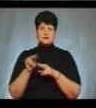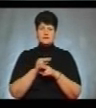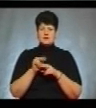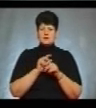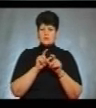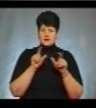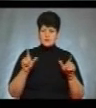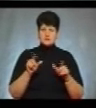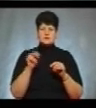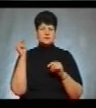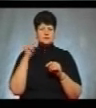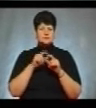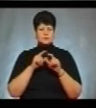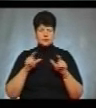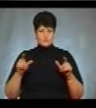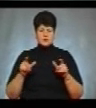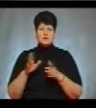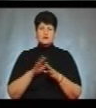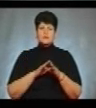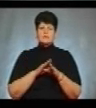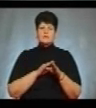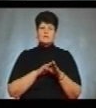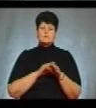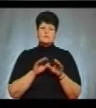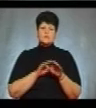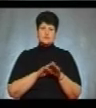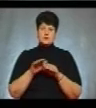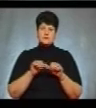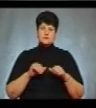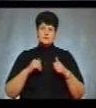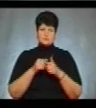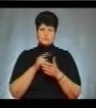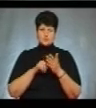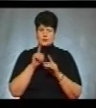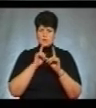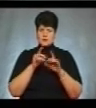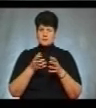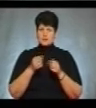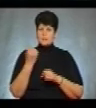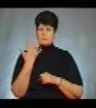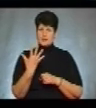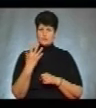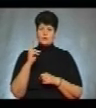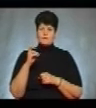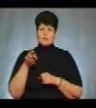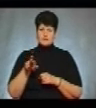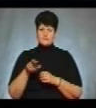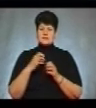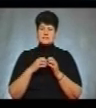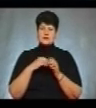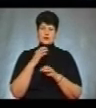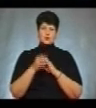шкіл та дошкільних закладів виконком Тернопільської міськради прийняв 5 квітня. «Середньо-допова